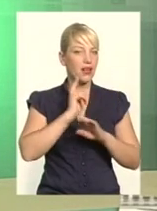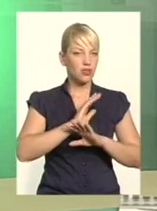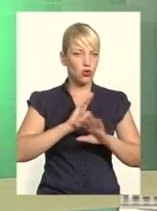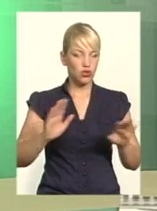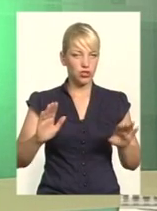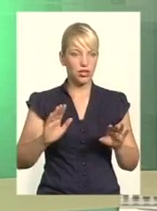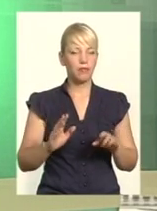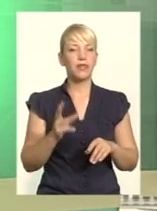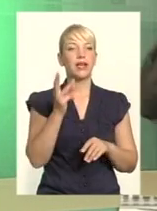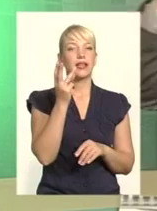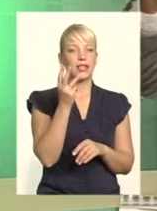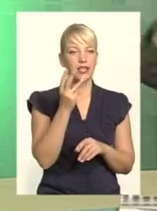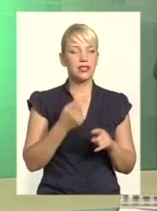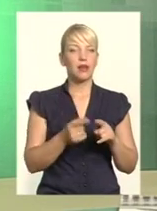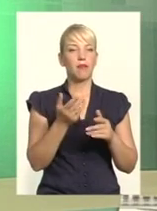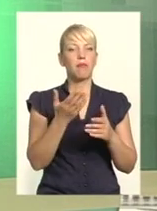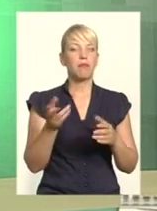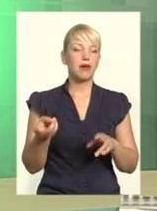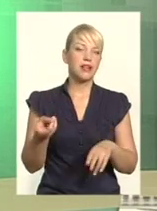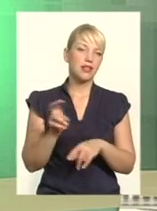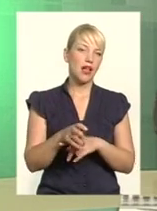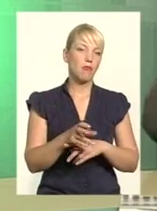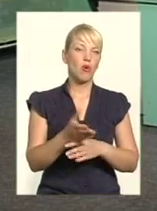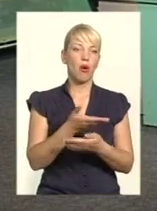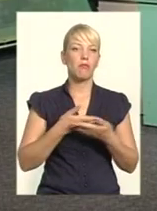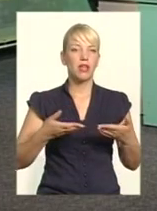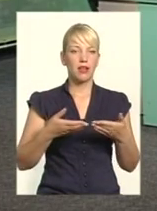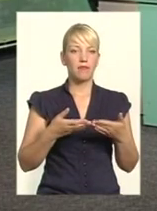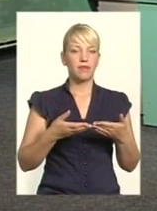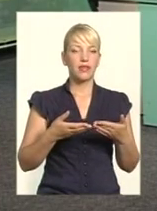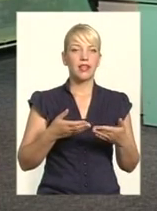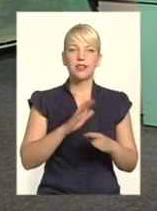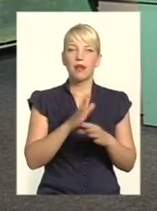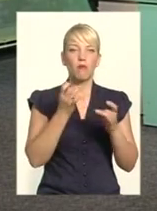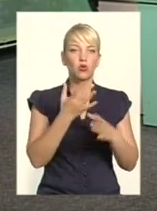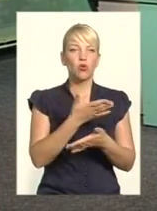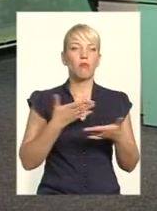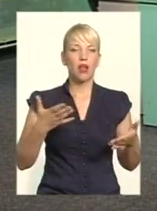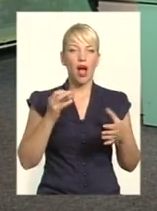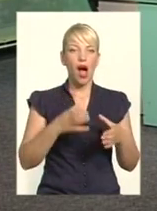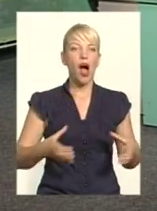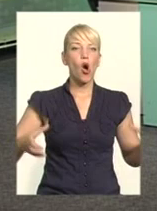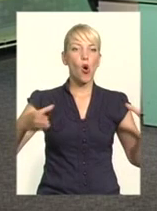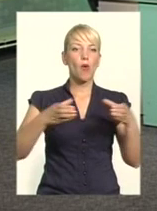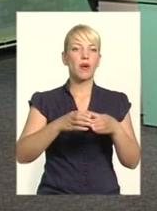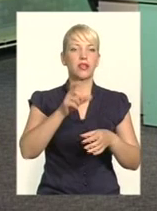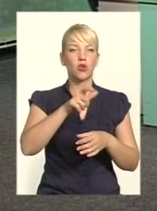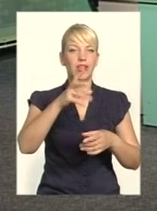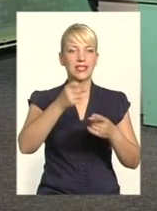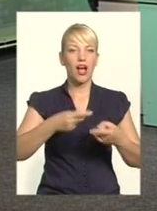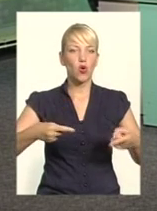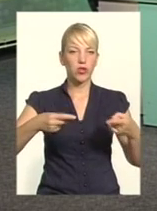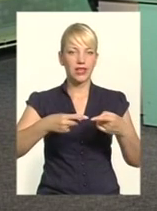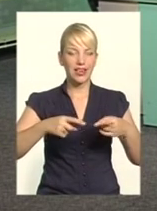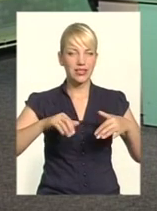прийдемо не ми, а прийде команда правильних людей за конкретні справи, яка називається. Ми там, відповідно,